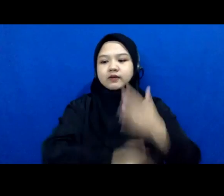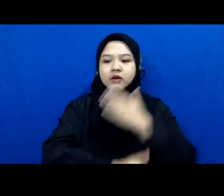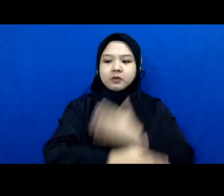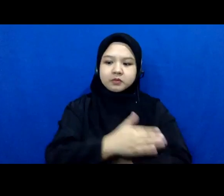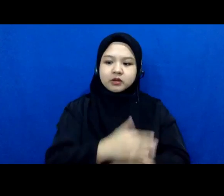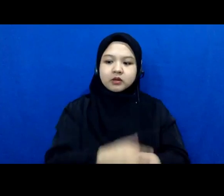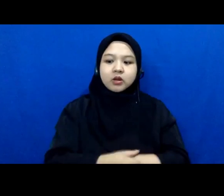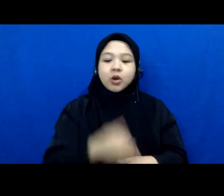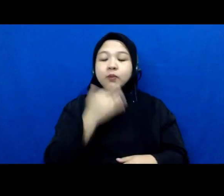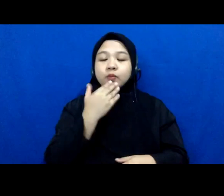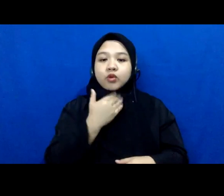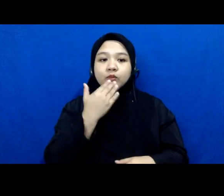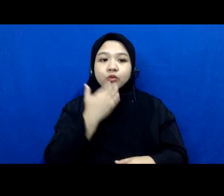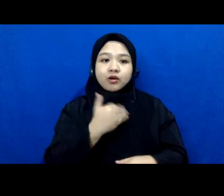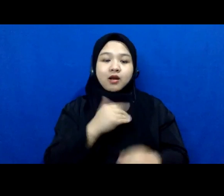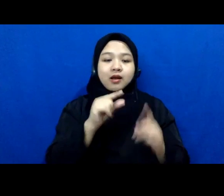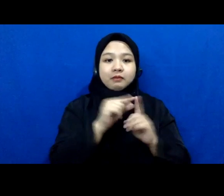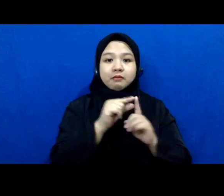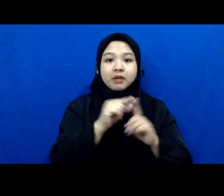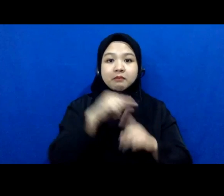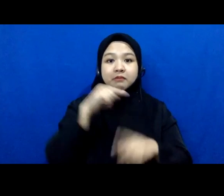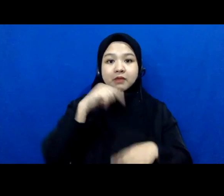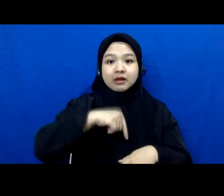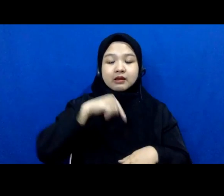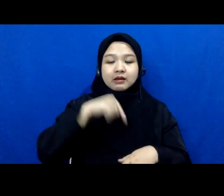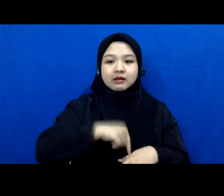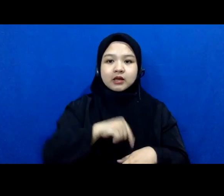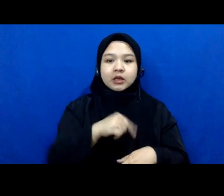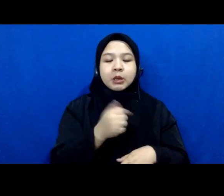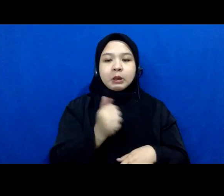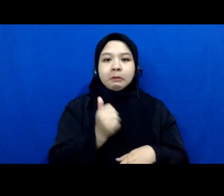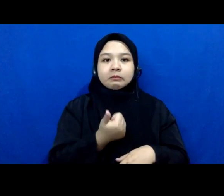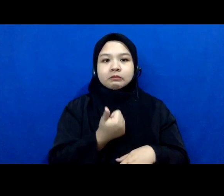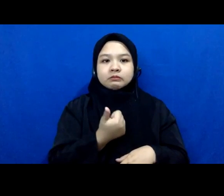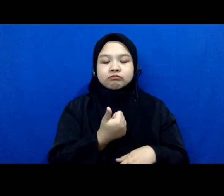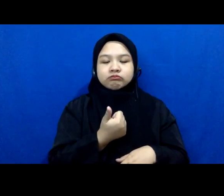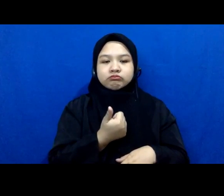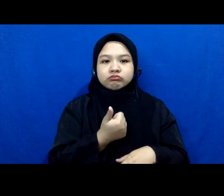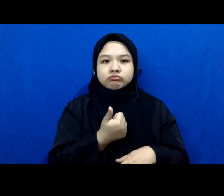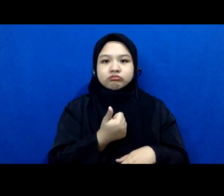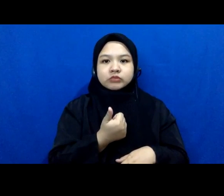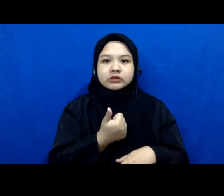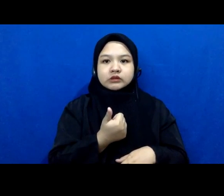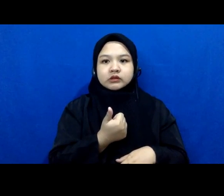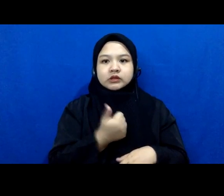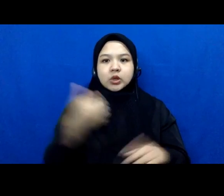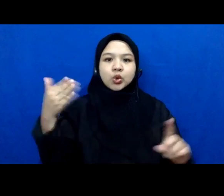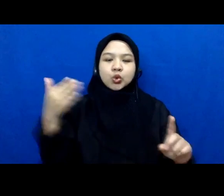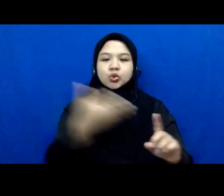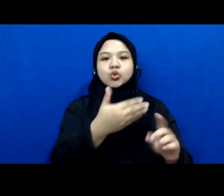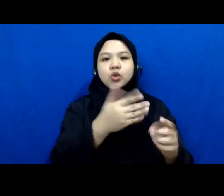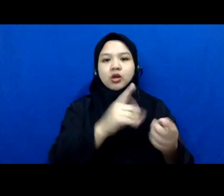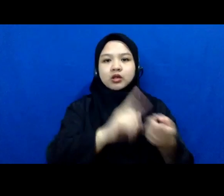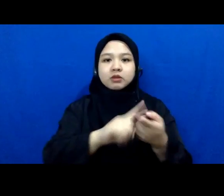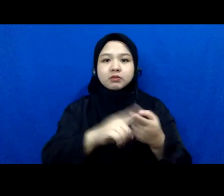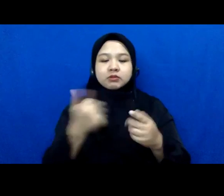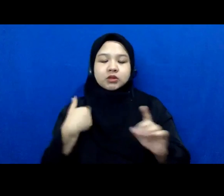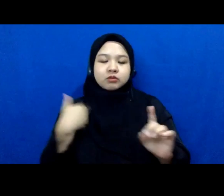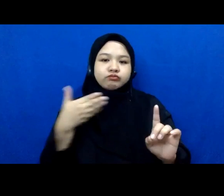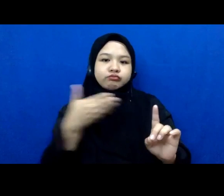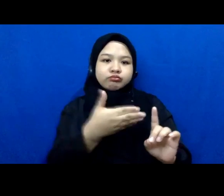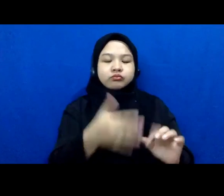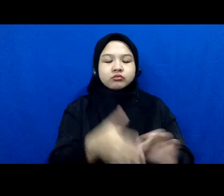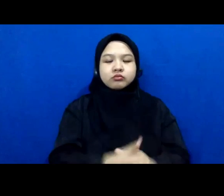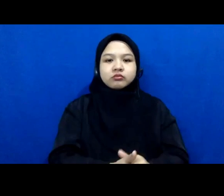dengan adanya PP ini sebenarnya jadi apa namanya ya rujukan buat teman-teman juga ya ya teman-teman